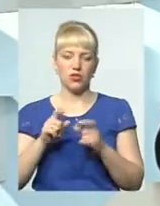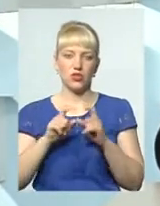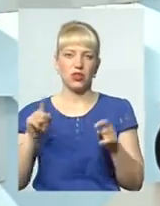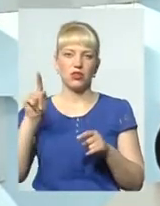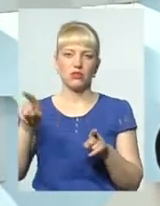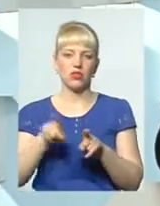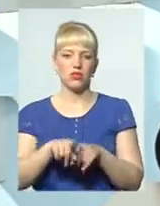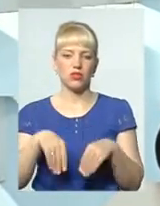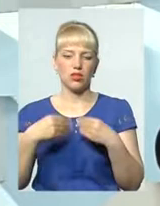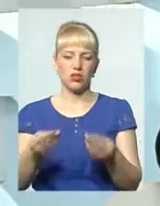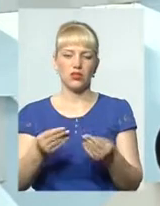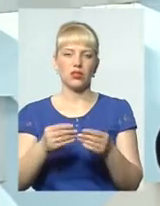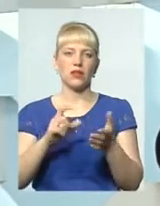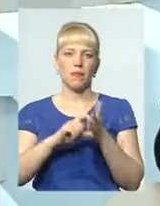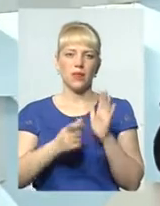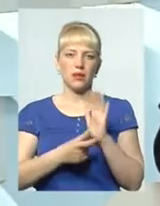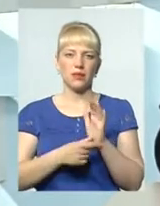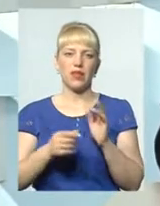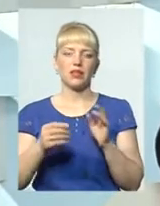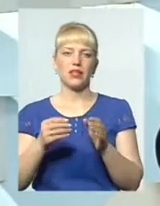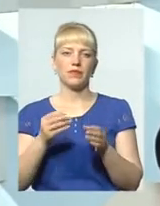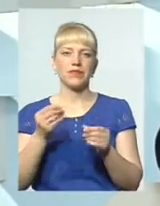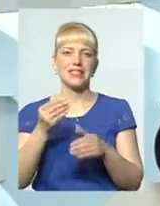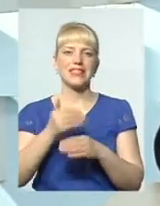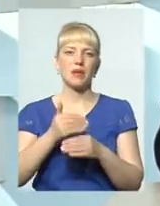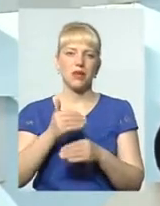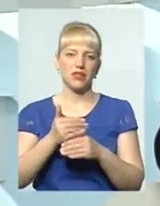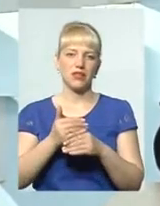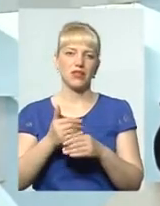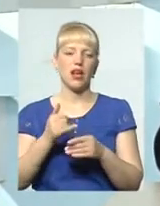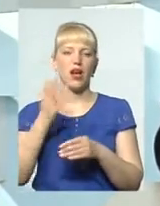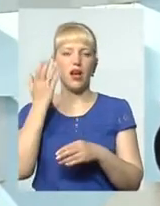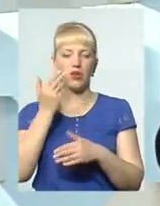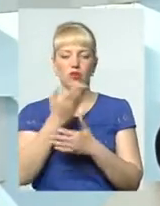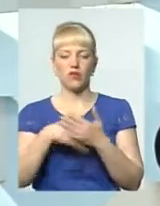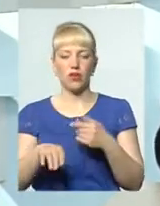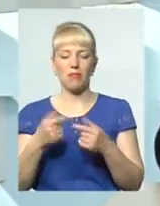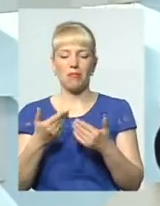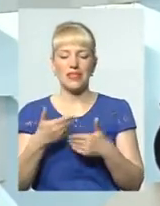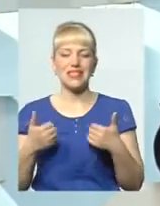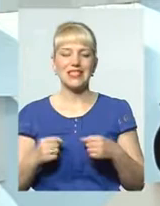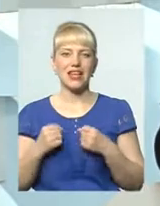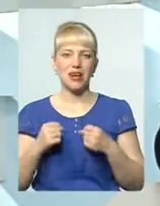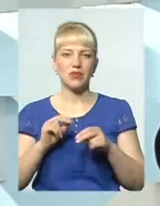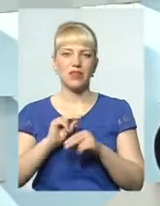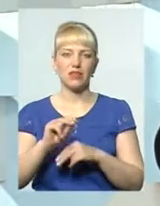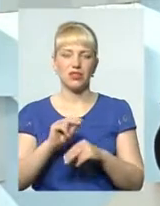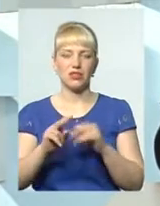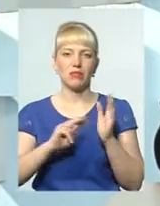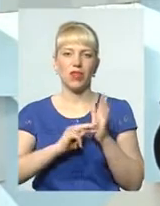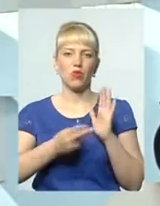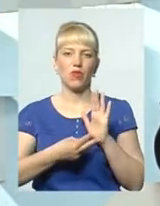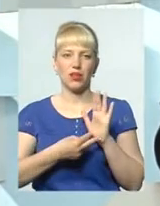дається кімната, стипендія, всі забезпечні. Потім вона виходить, і ми стараємось на цьому етапі вчити, планувати,